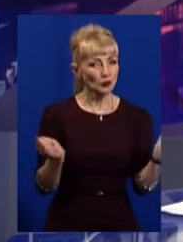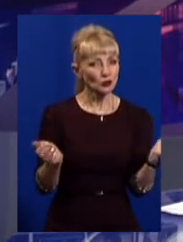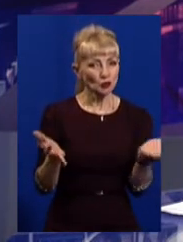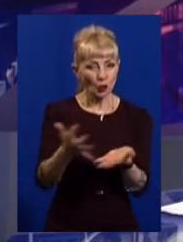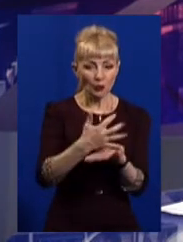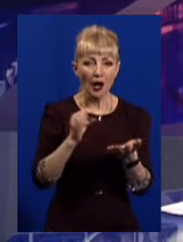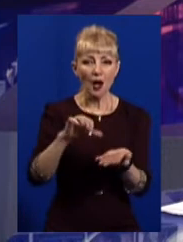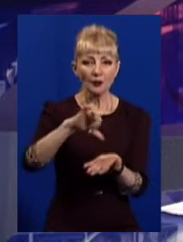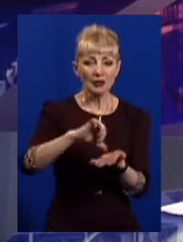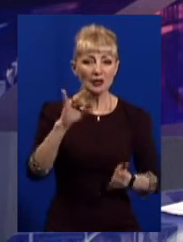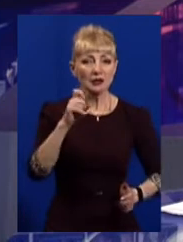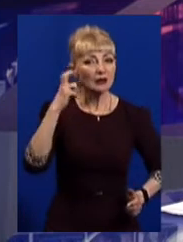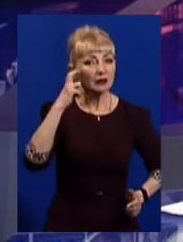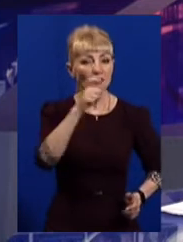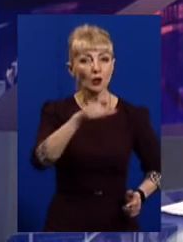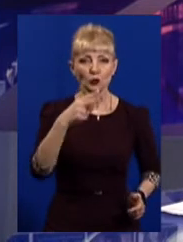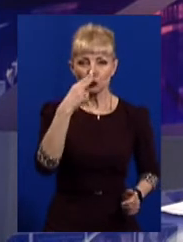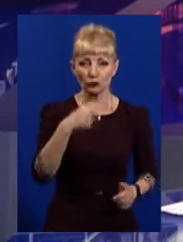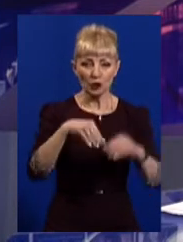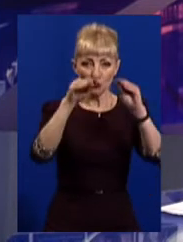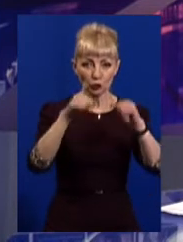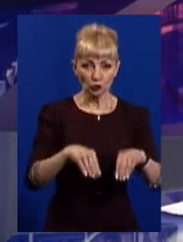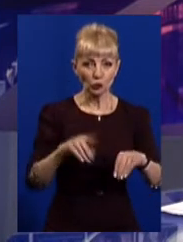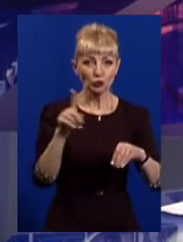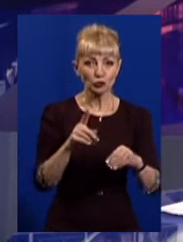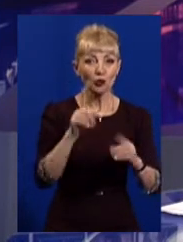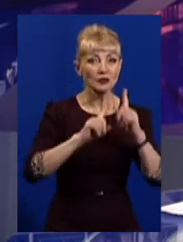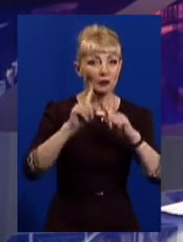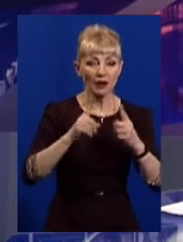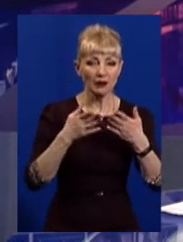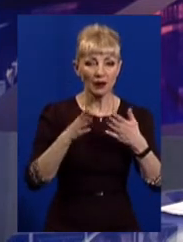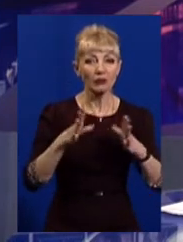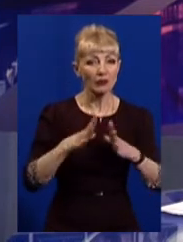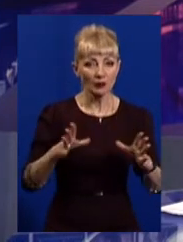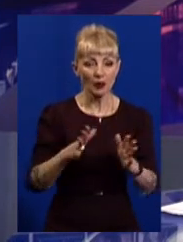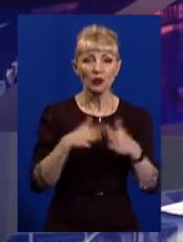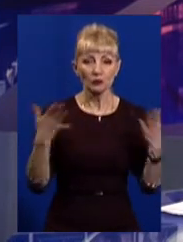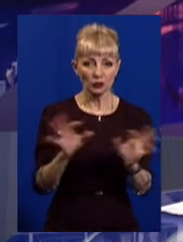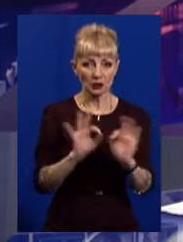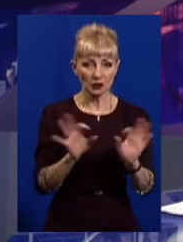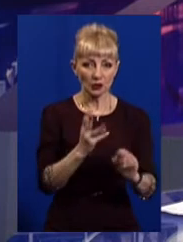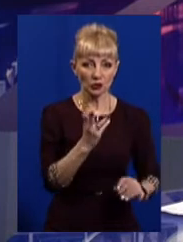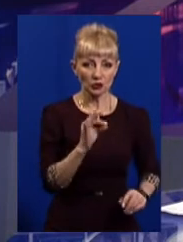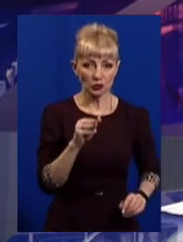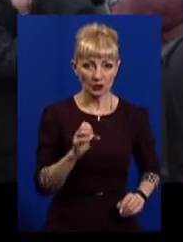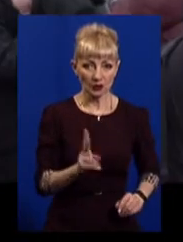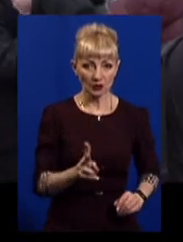представника з Києва люди побачили протокол, що слухання не відбулися. Більше розкаже Надія Шостак.